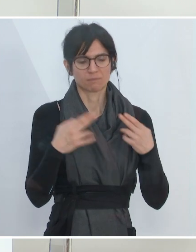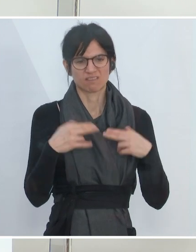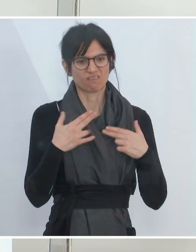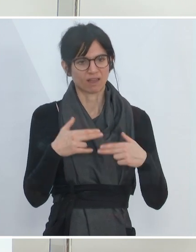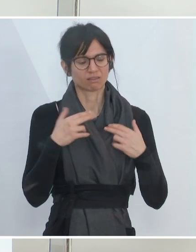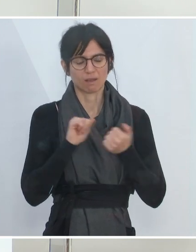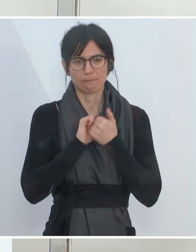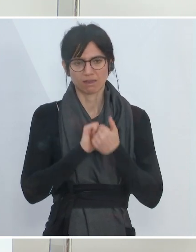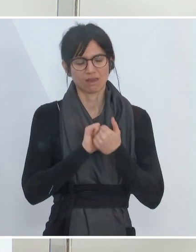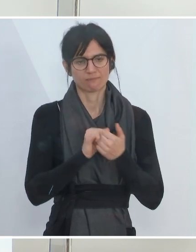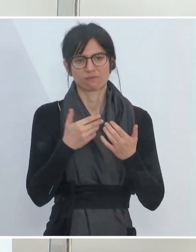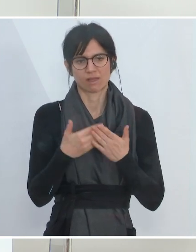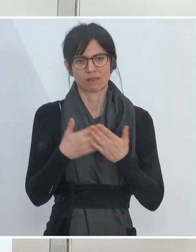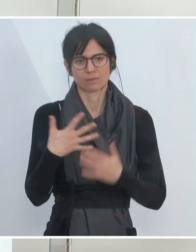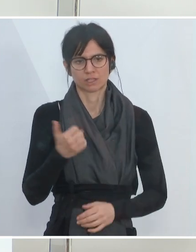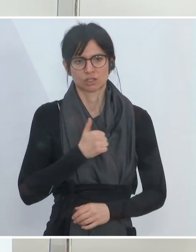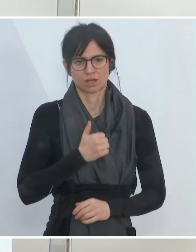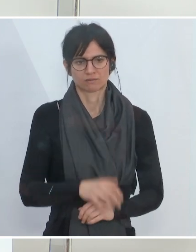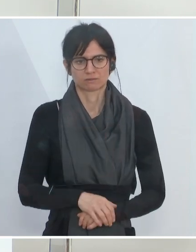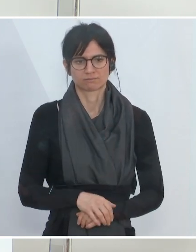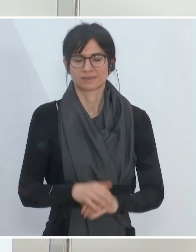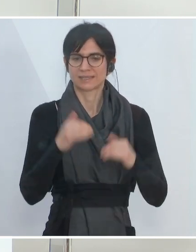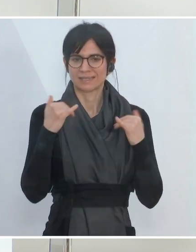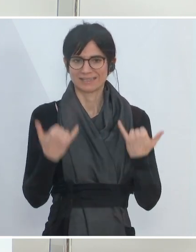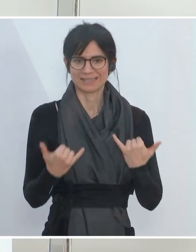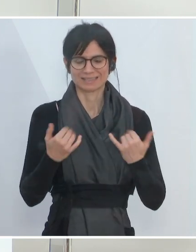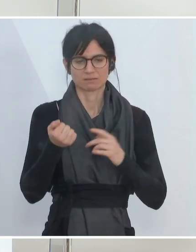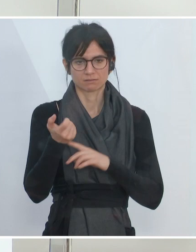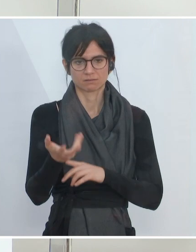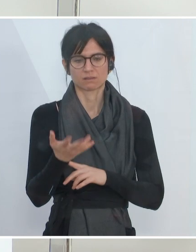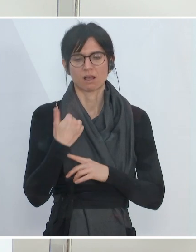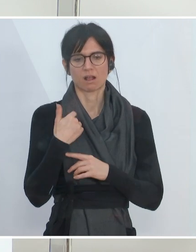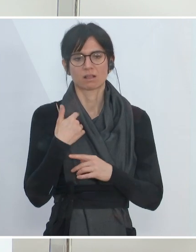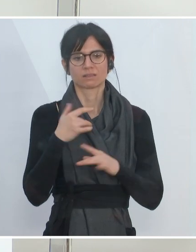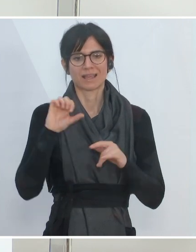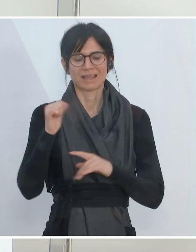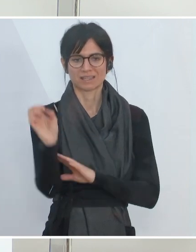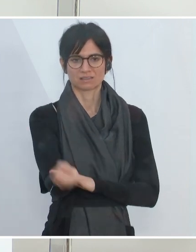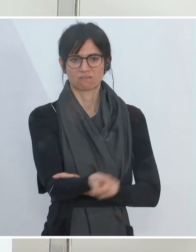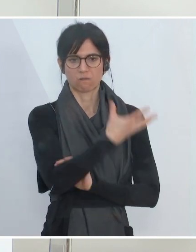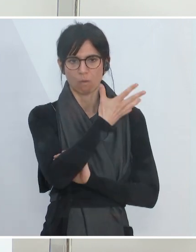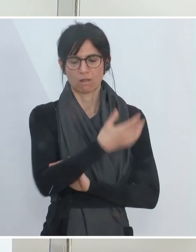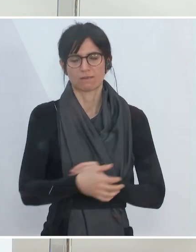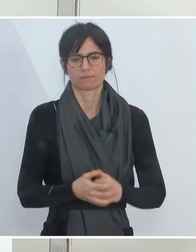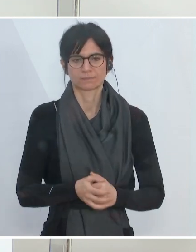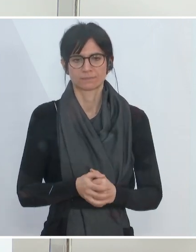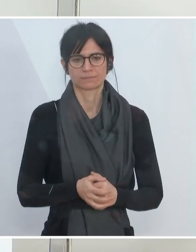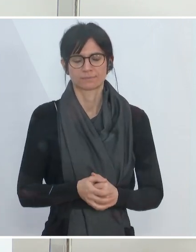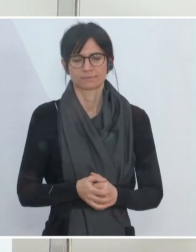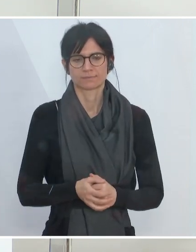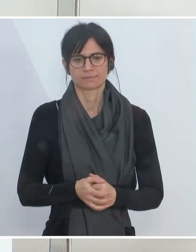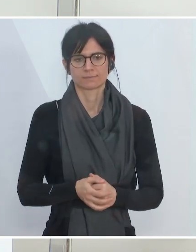zu bekämpfen. Ich darf nun zu den aktuellen wöchentlichen Zahlen kommen und bitten, die erste Folie einzuspielen. Wir